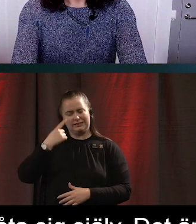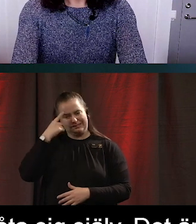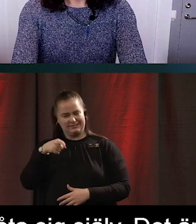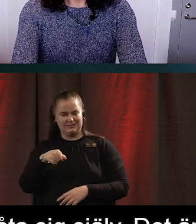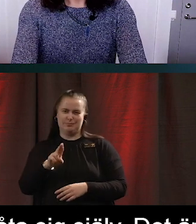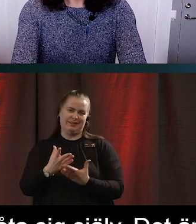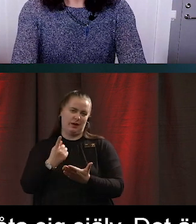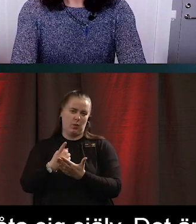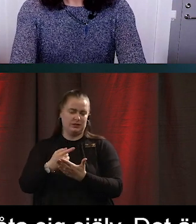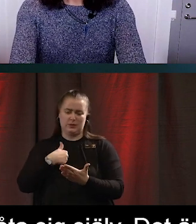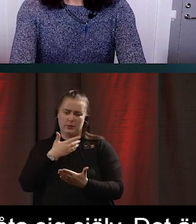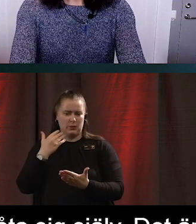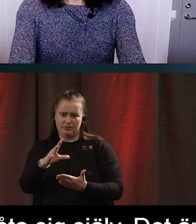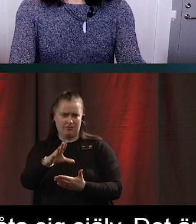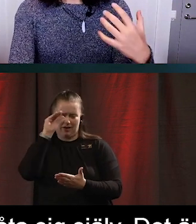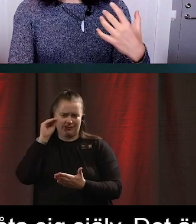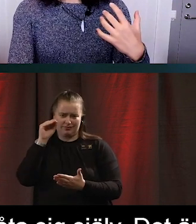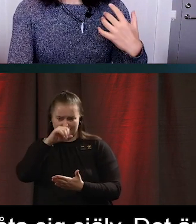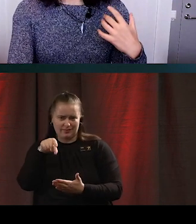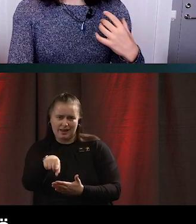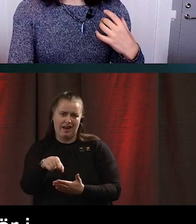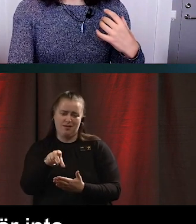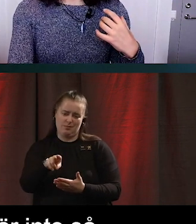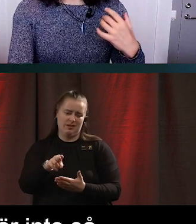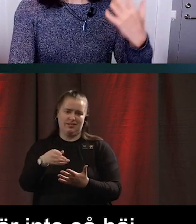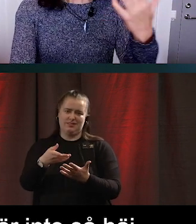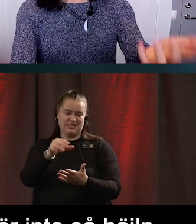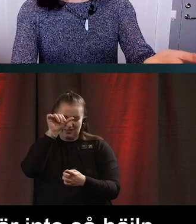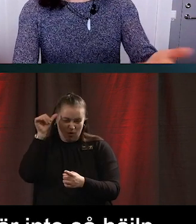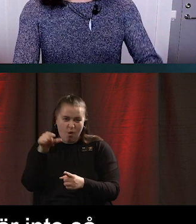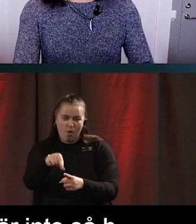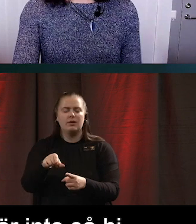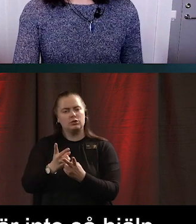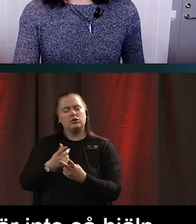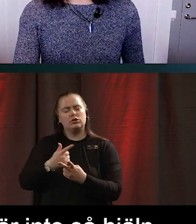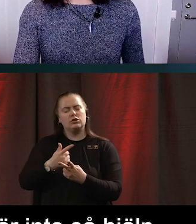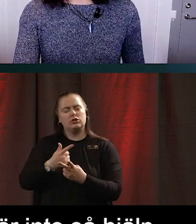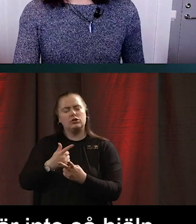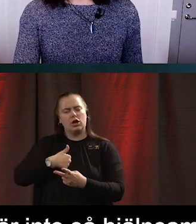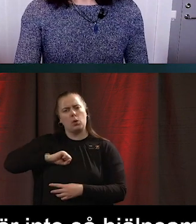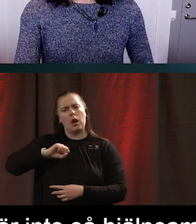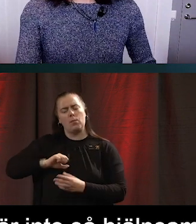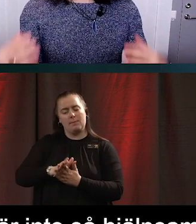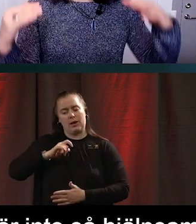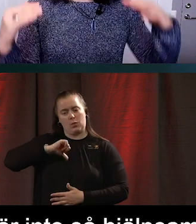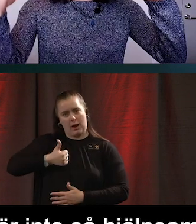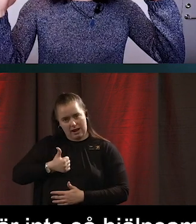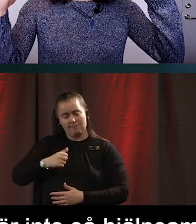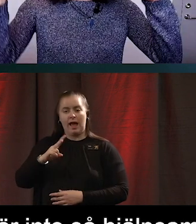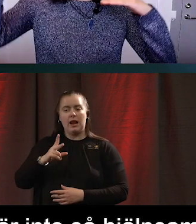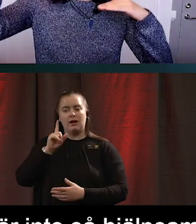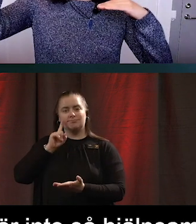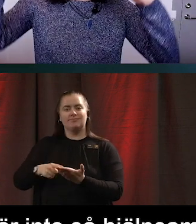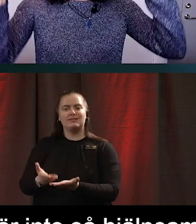särskilt hjälpsamt. Man behöver tålamod med sig själv. Man behöver också kanske tålamod för att hjälpa någon